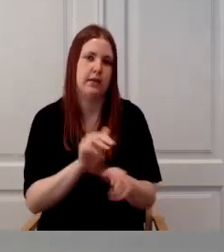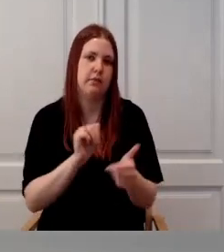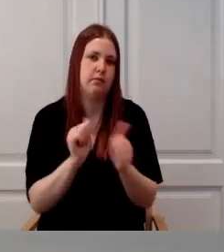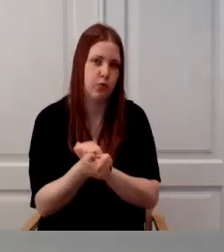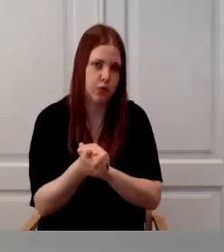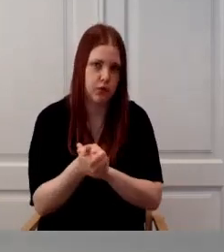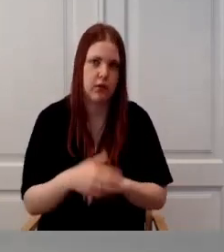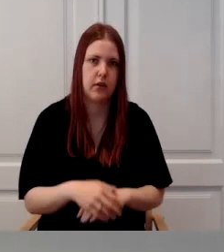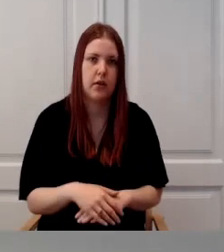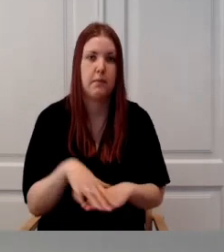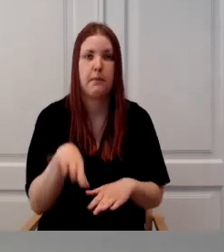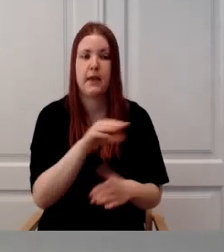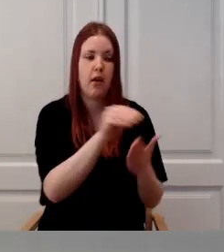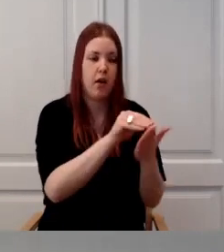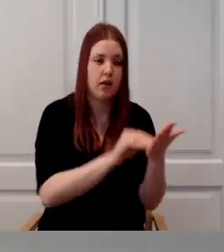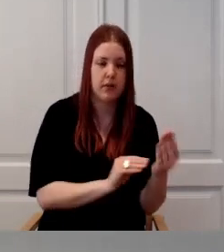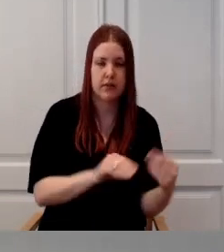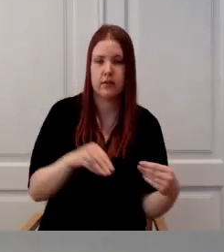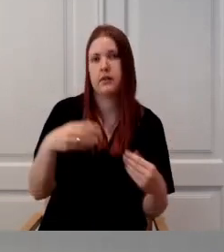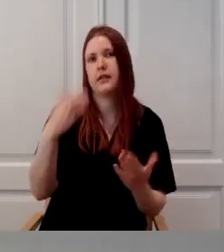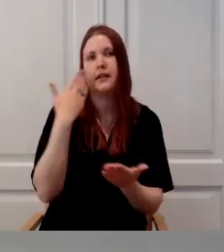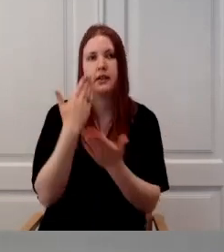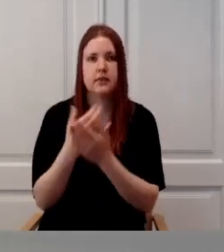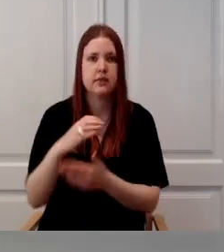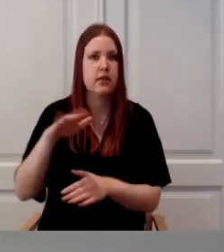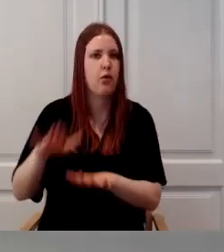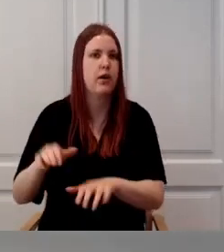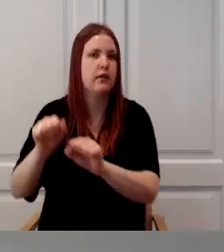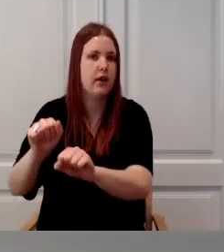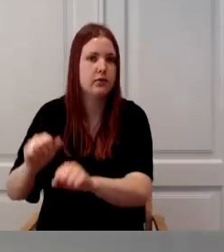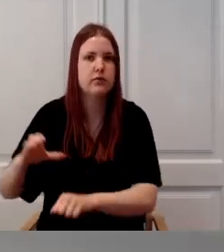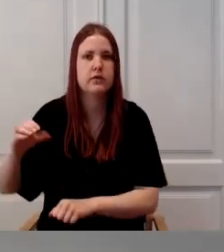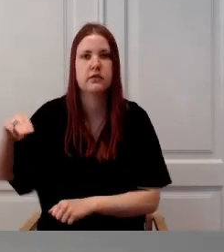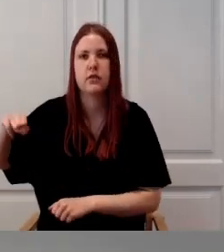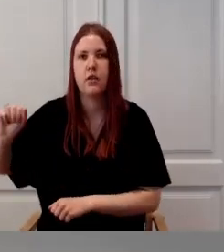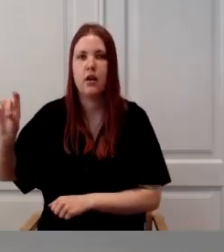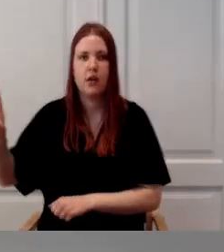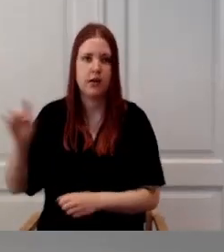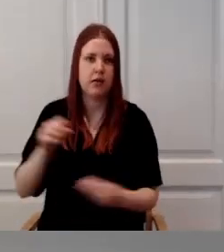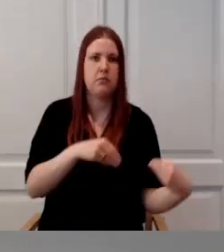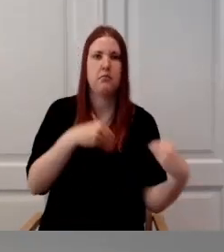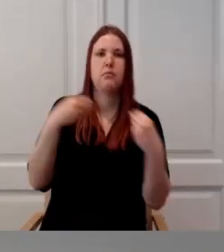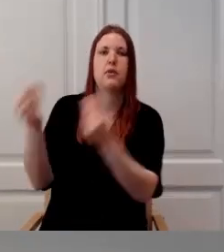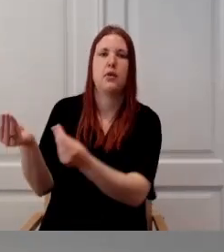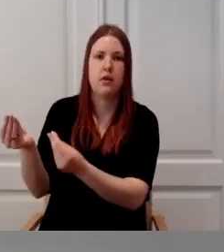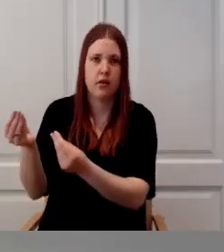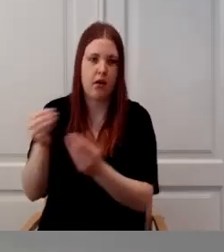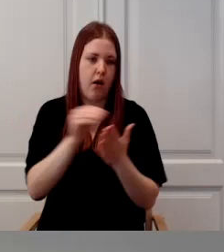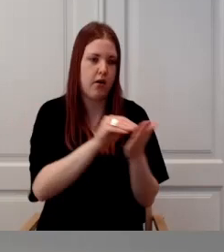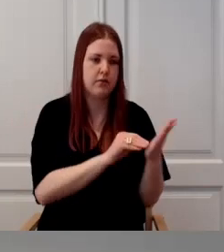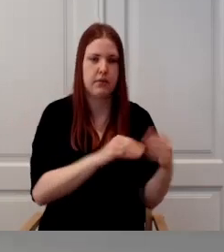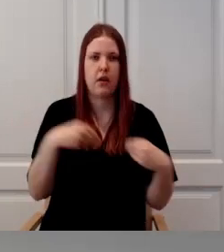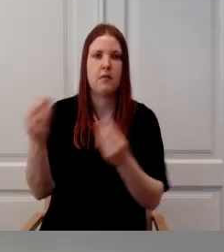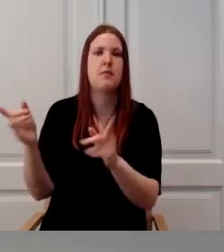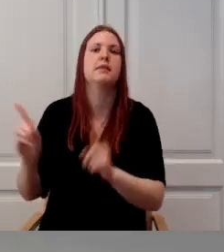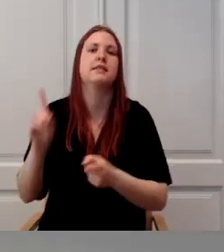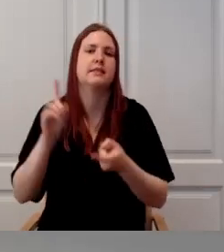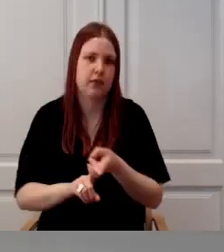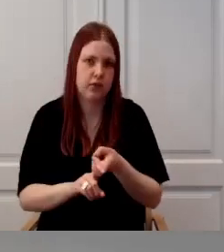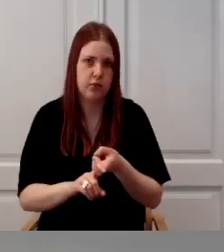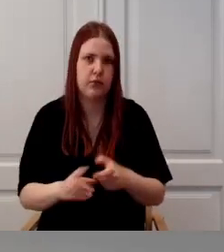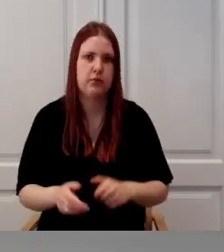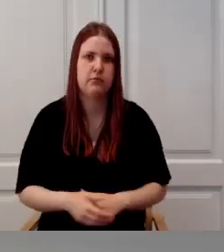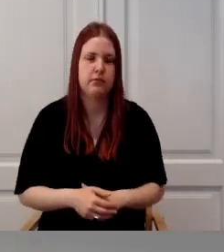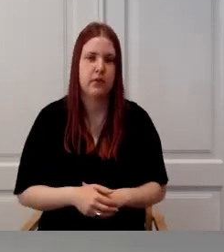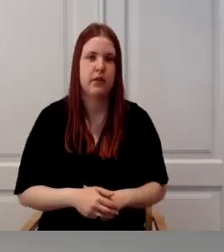ja seal kas ka siis kohalikul oma valtsuja staarile. Et kaub ära mõiste liit puue, see on väga eksitav, sest tegelikult liit puude